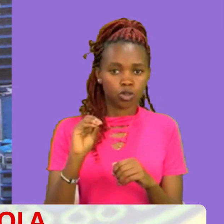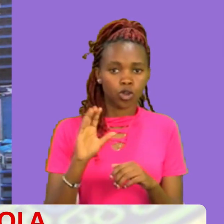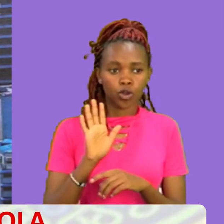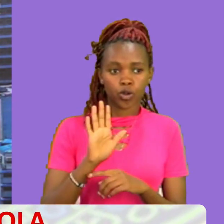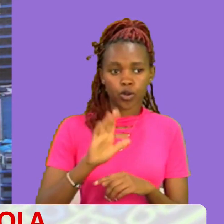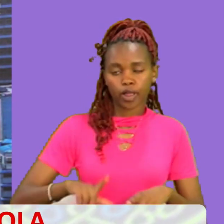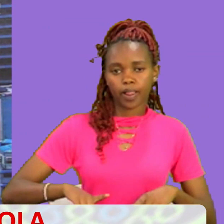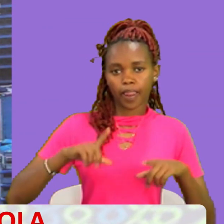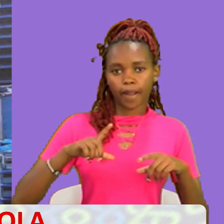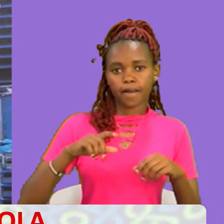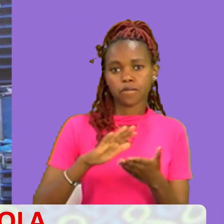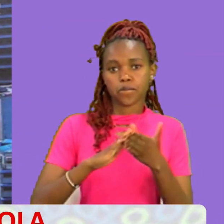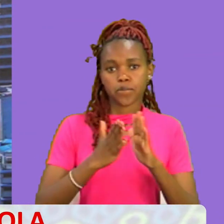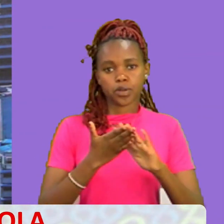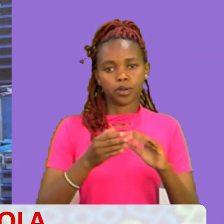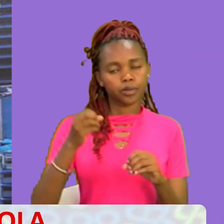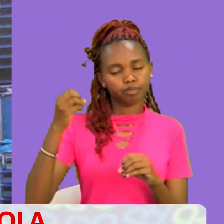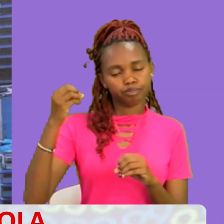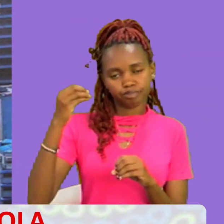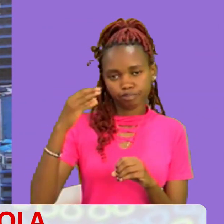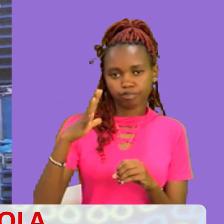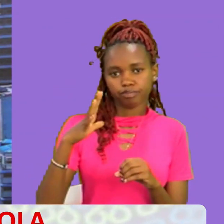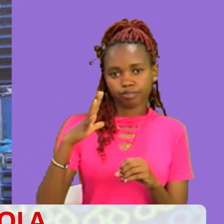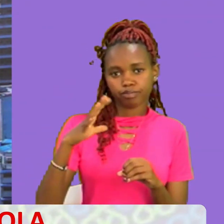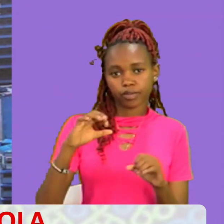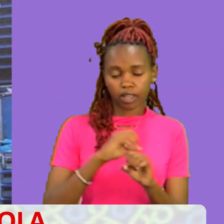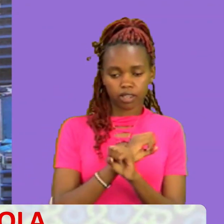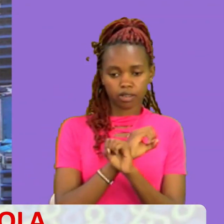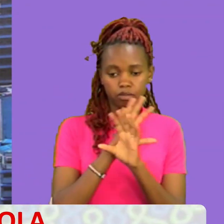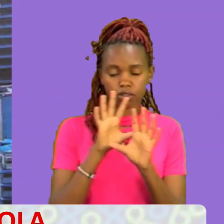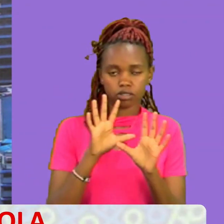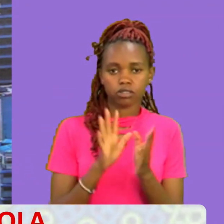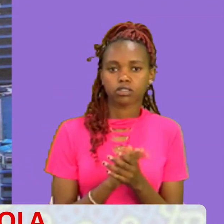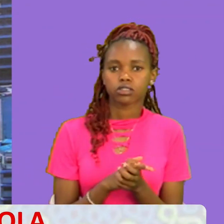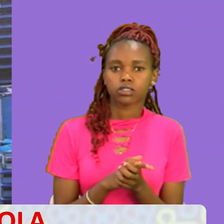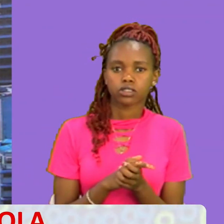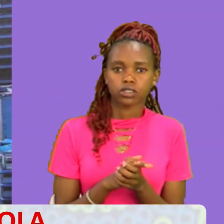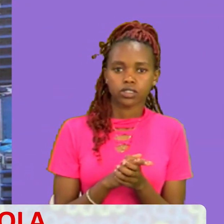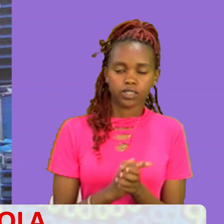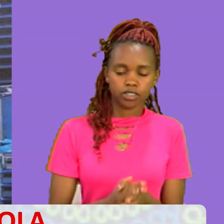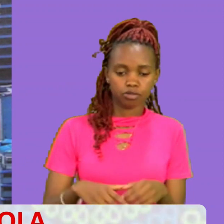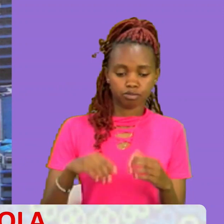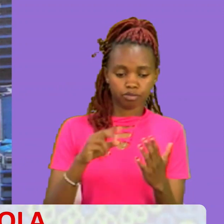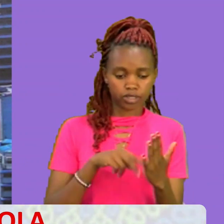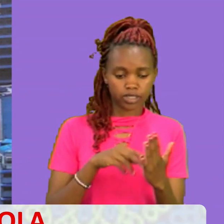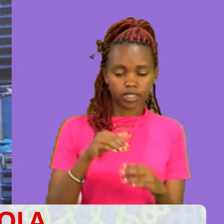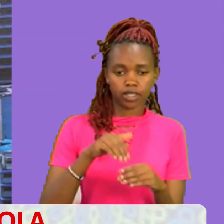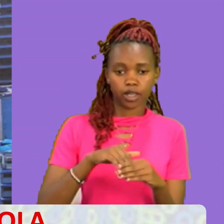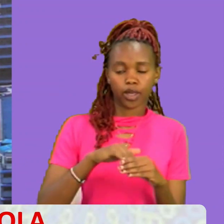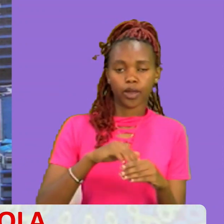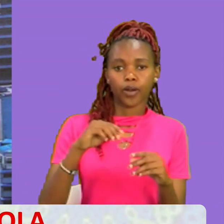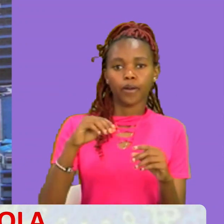yefanikiwe Maisha yako isiwe Maisha yako stragol Na ume nisome katika kitabu cha John John